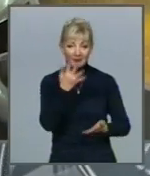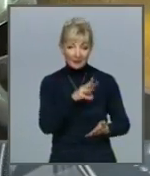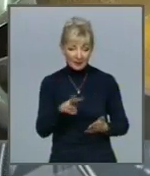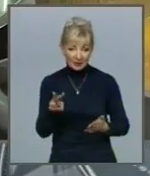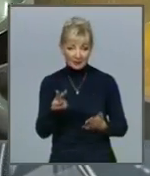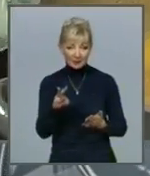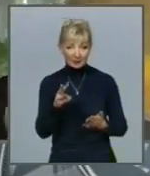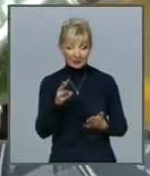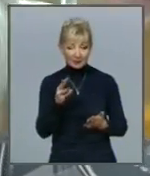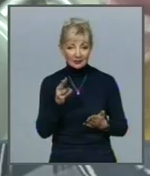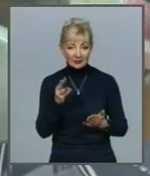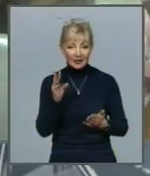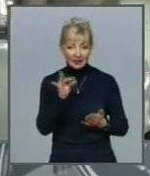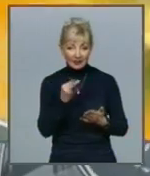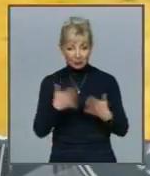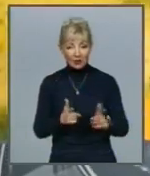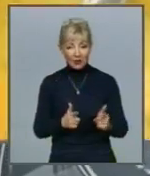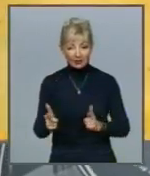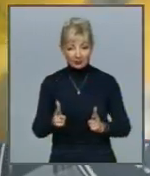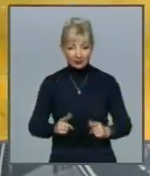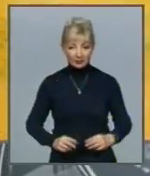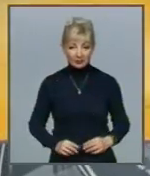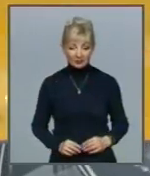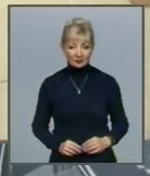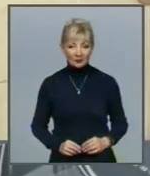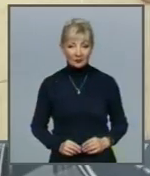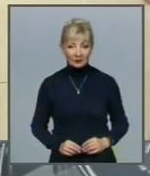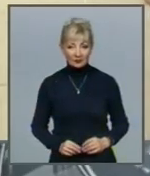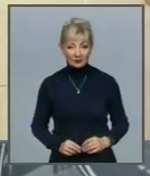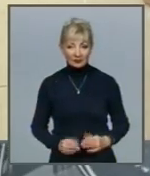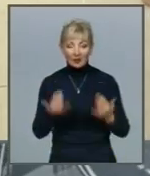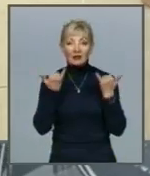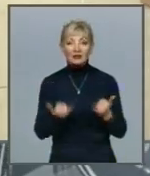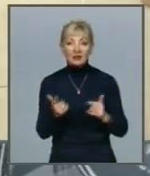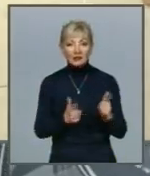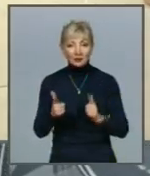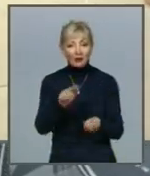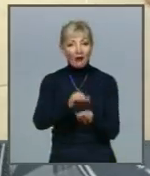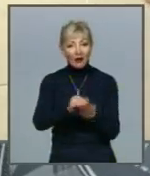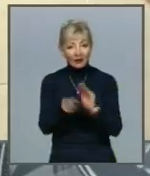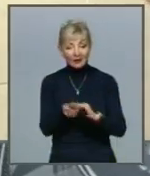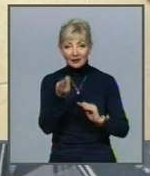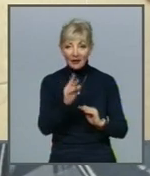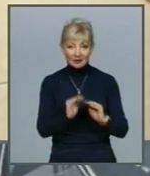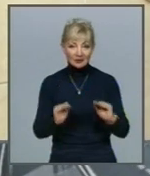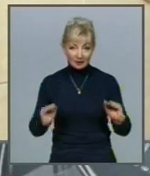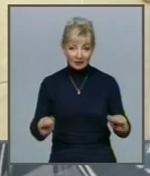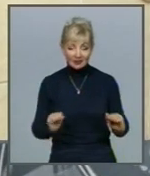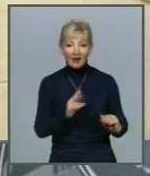на печі, і оно готово «Сейчас готовим котлеты для дітей, які